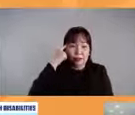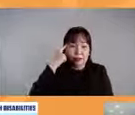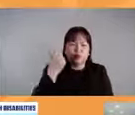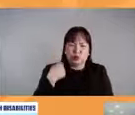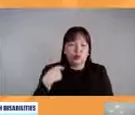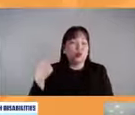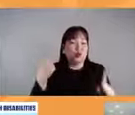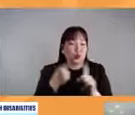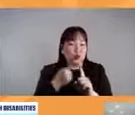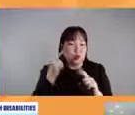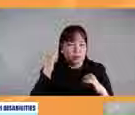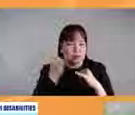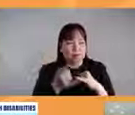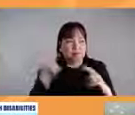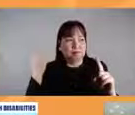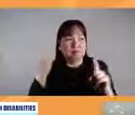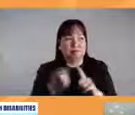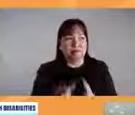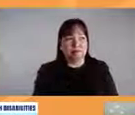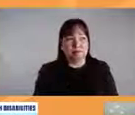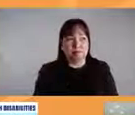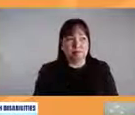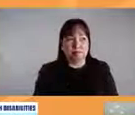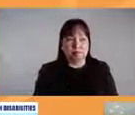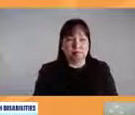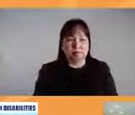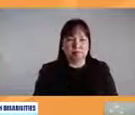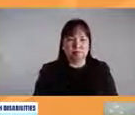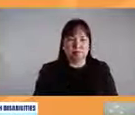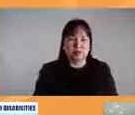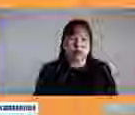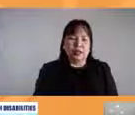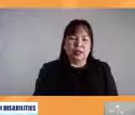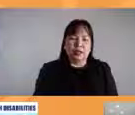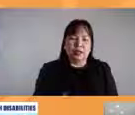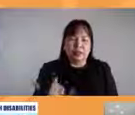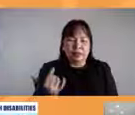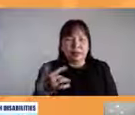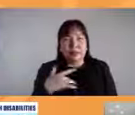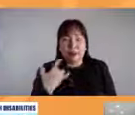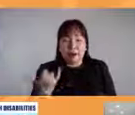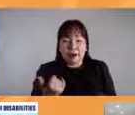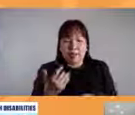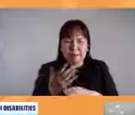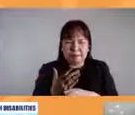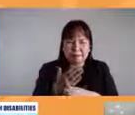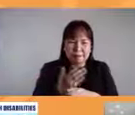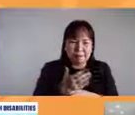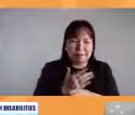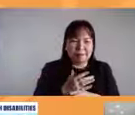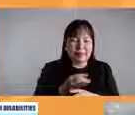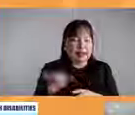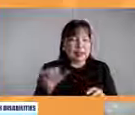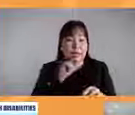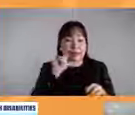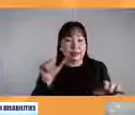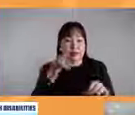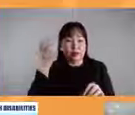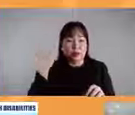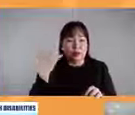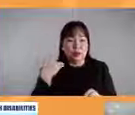so medyo upunta na kami doon kung waga sa hindi katulag ng araw na